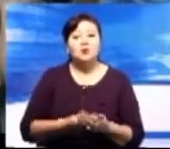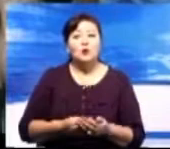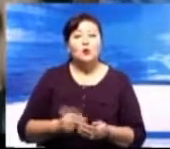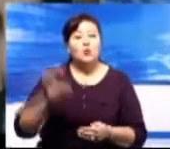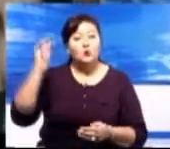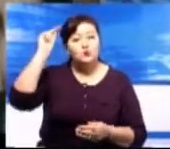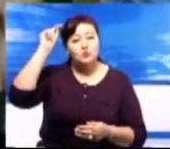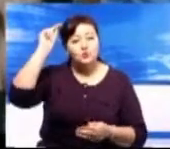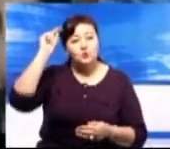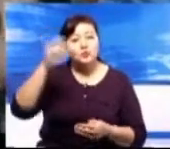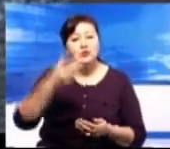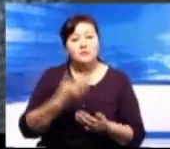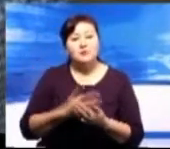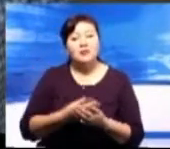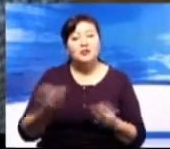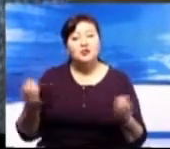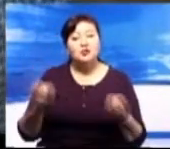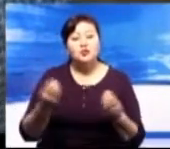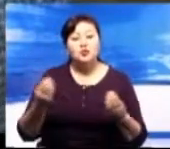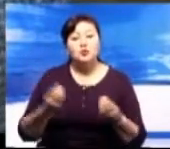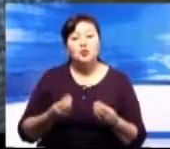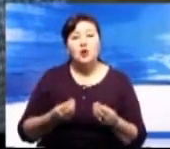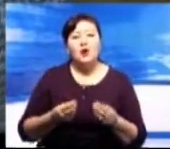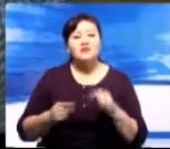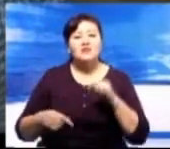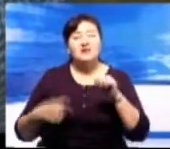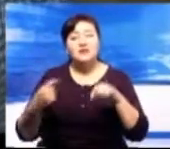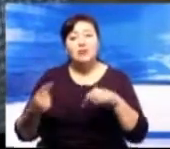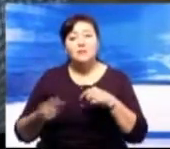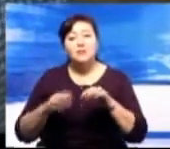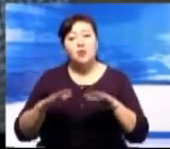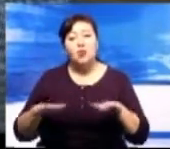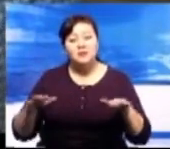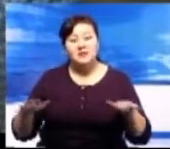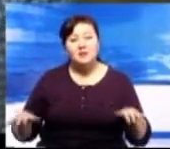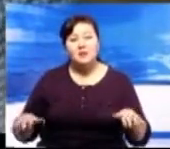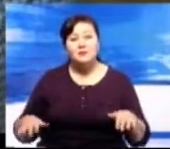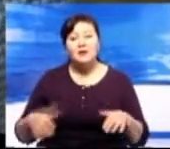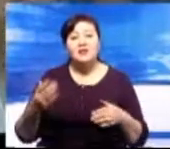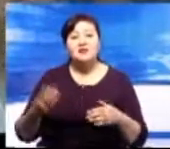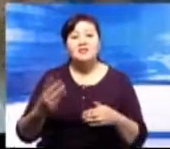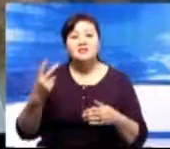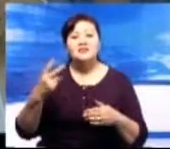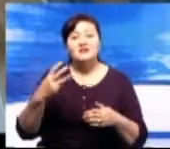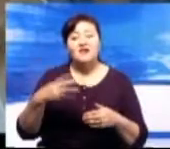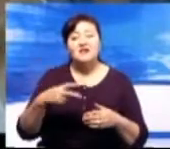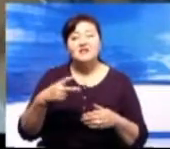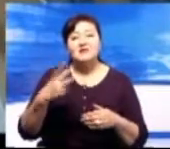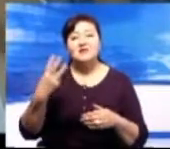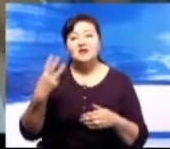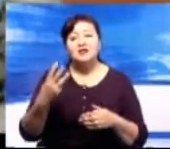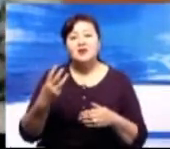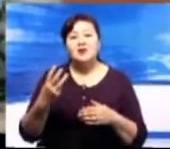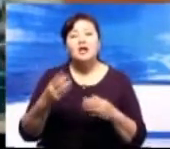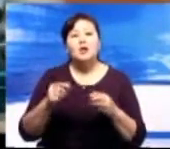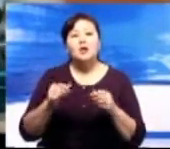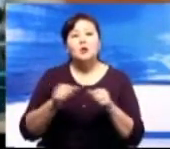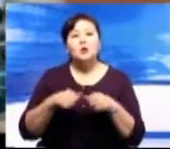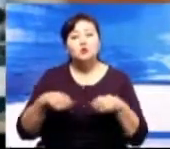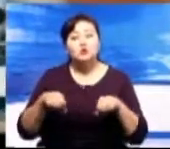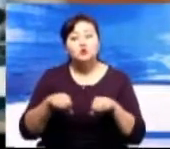отметить, что помимо этого в Новошульбинском детском доме действуют 23 творческих и спортивных кружка. Мы